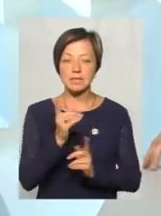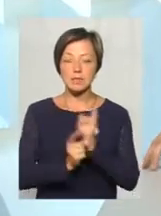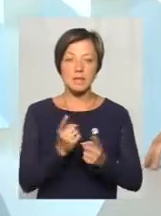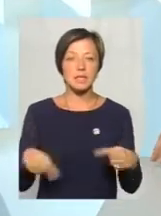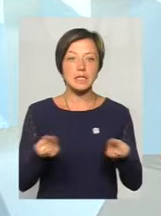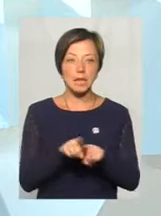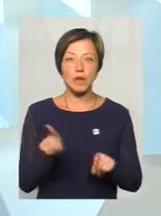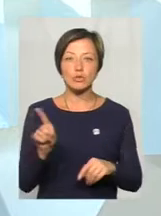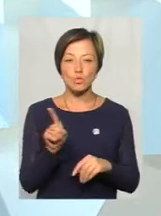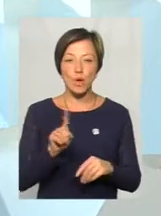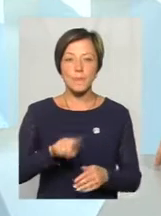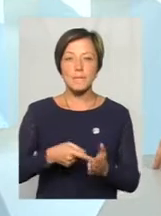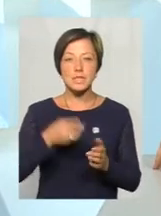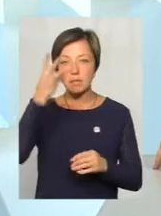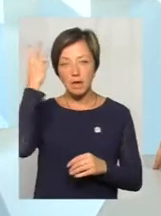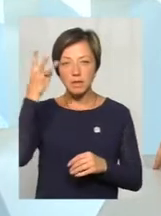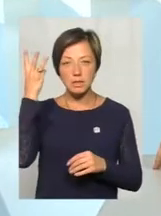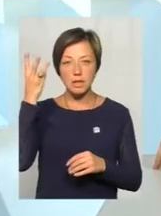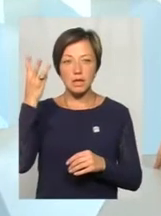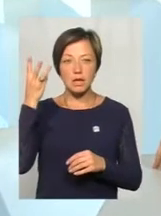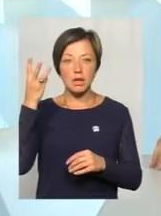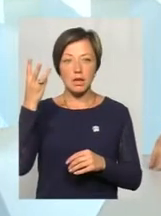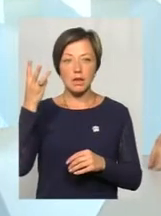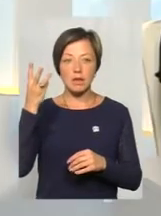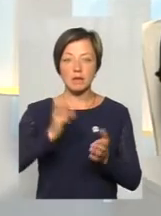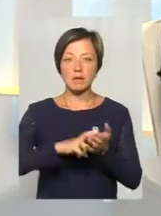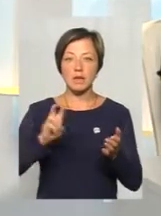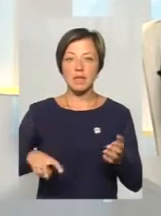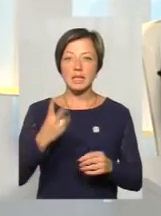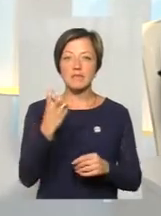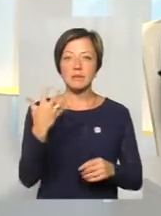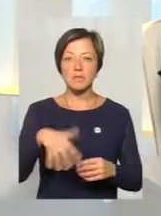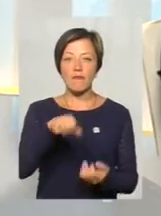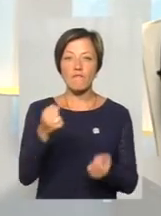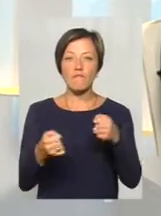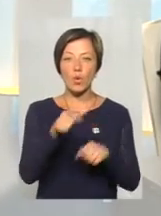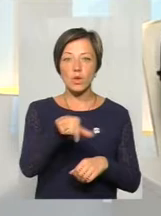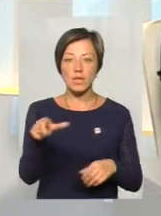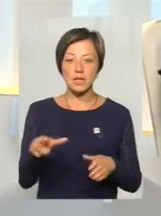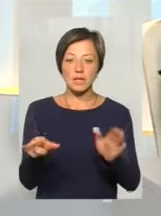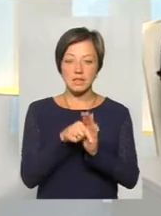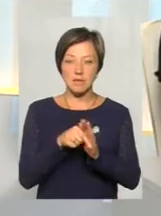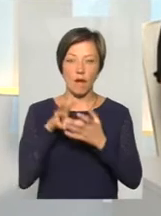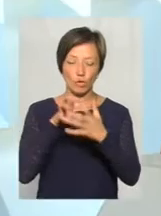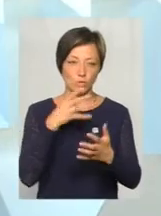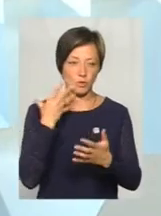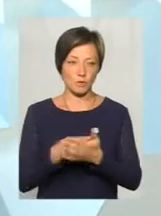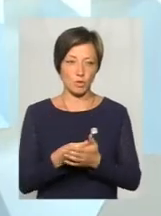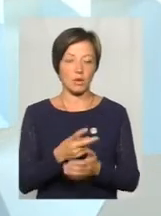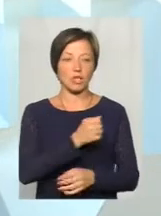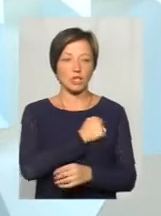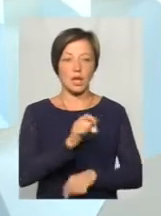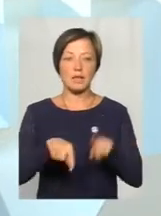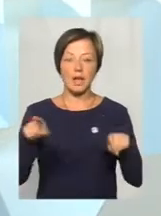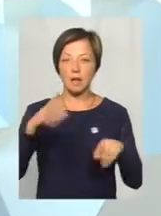так, що місто Хмельницьке покинуло порядку 250 водіїв і покинулося зі своїми транспортними засобами. І, на жаль,